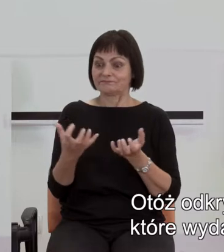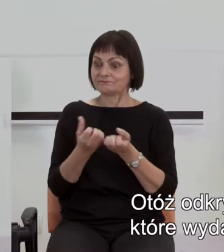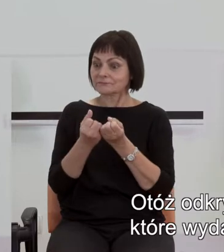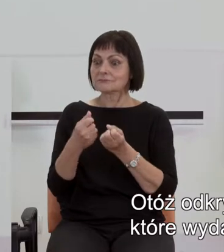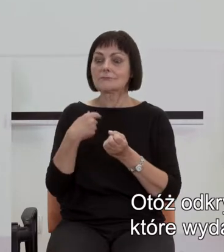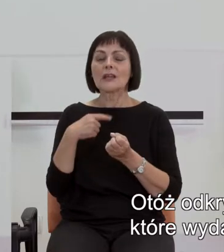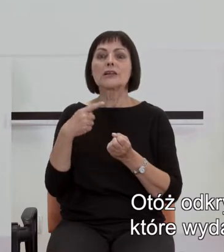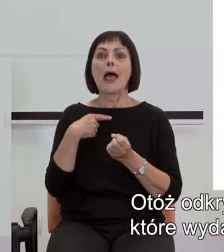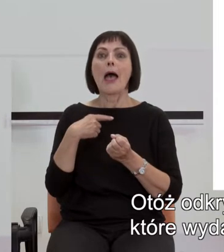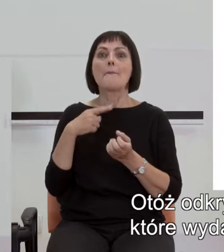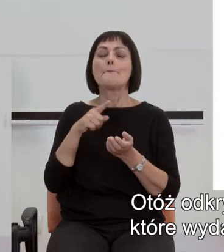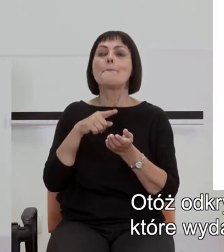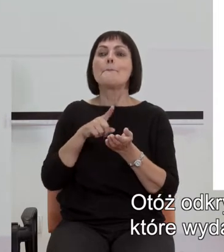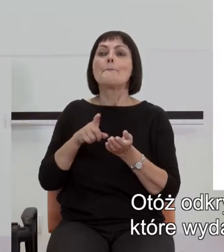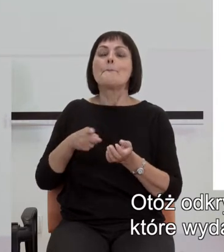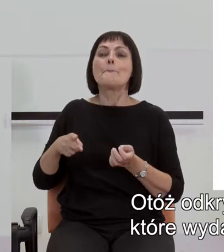że płazy